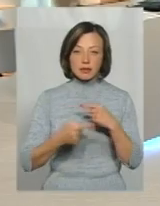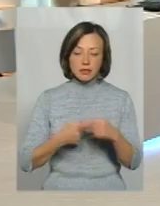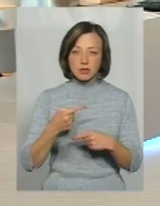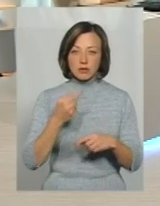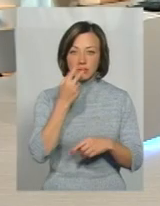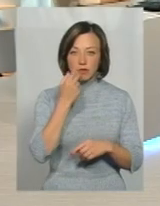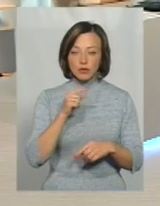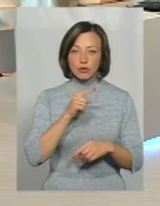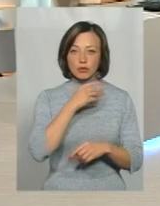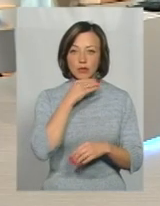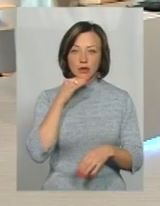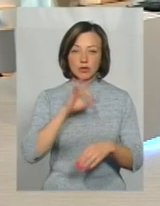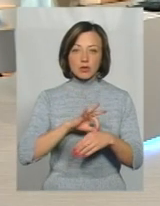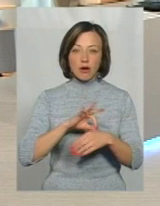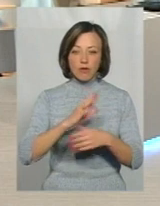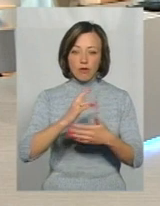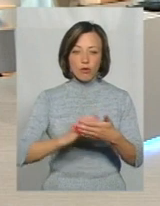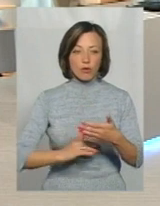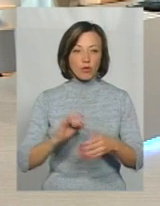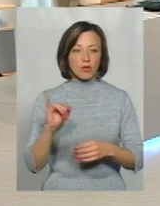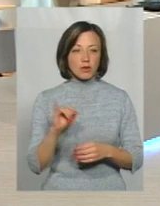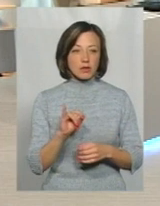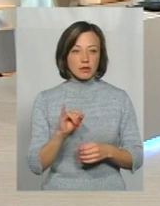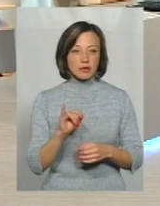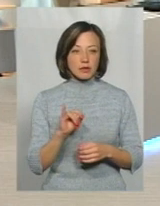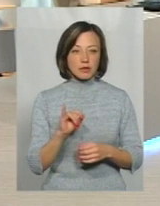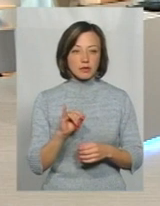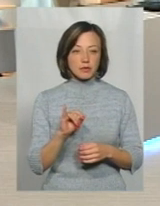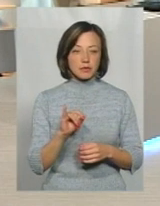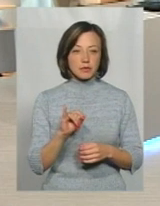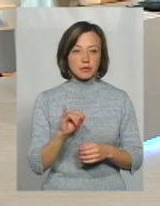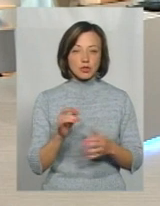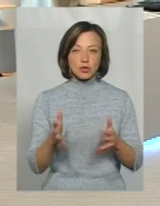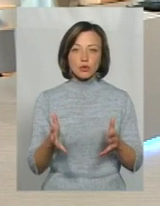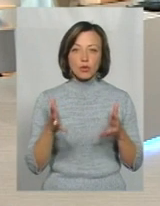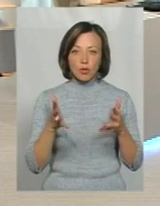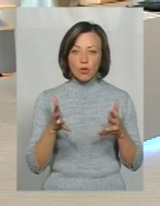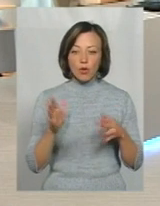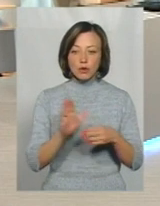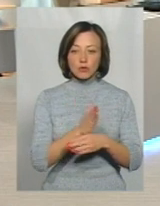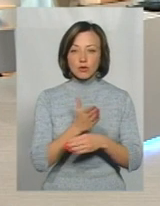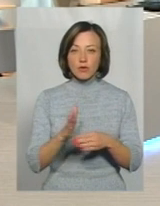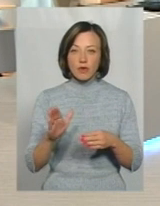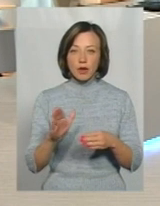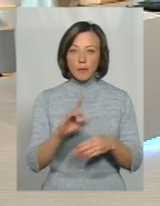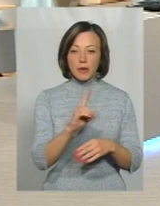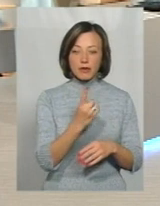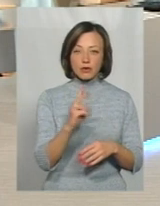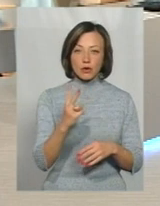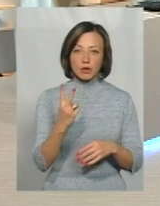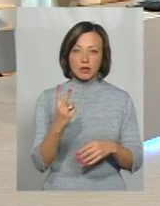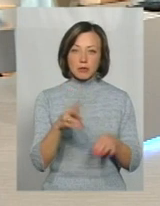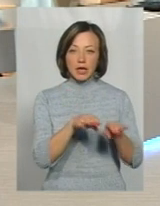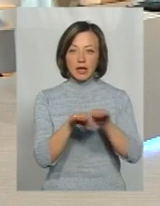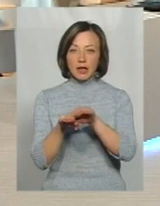дуже багато захворювань і, так би мовити, чіткого розмежування між первинним, вторинним